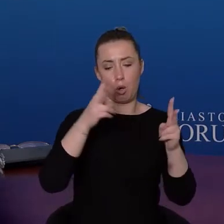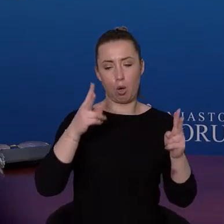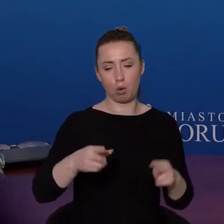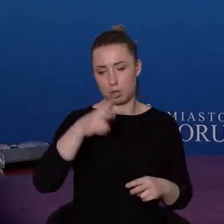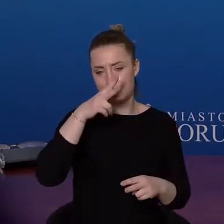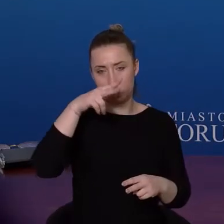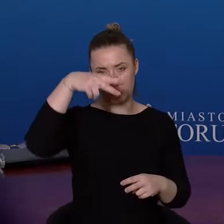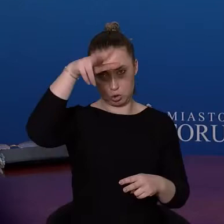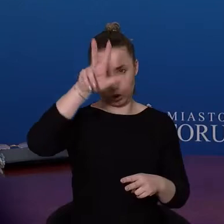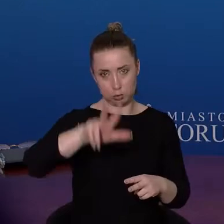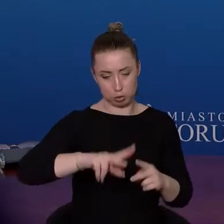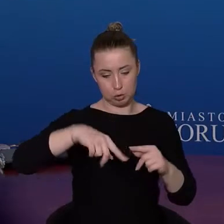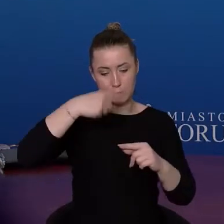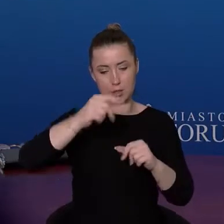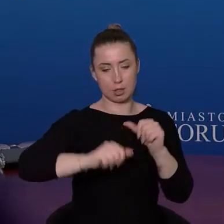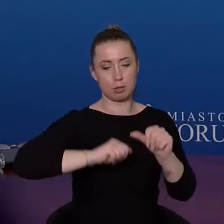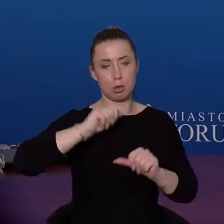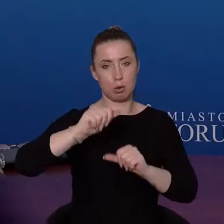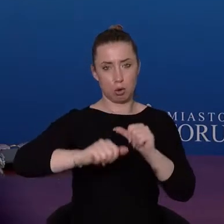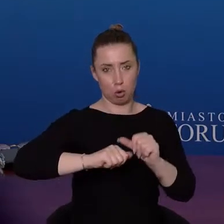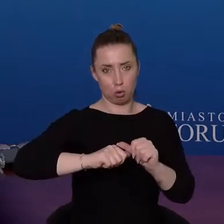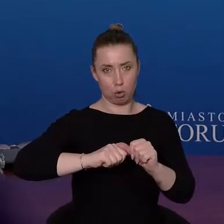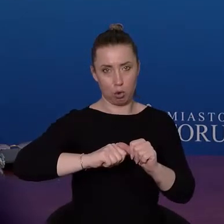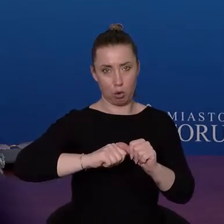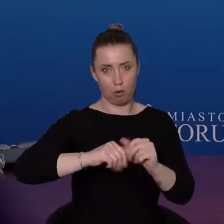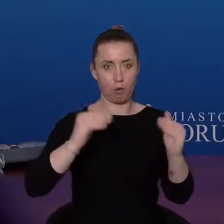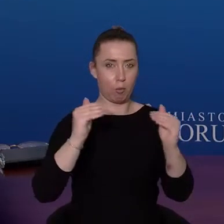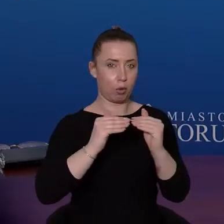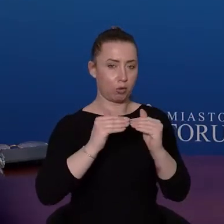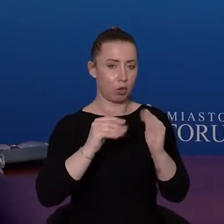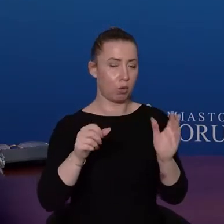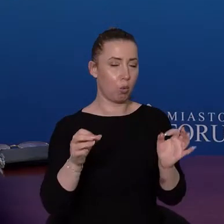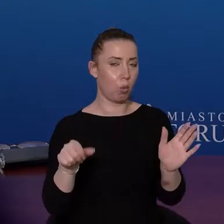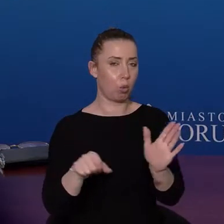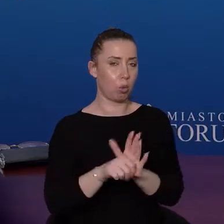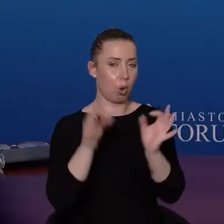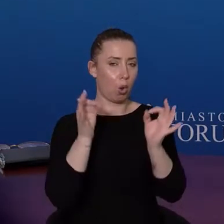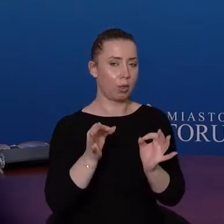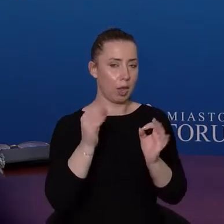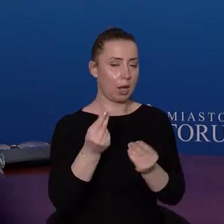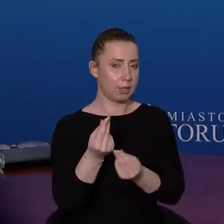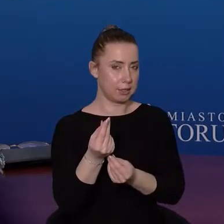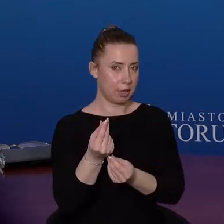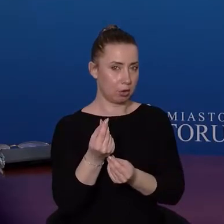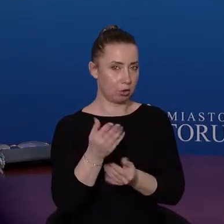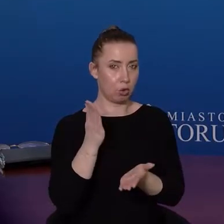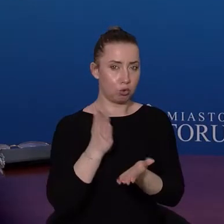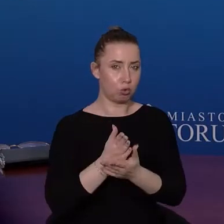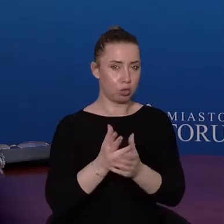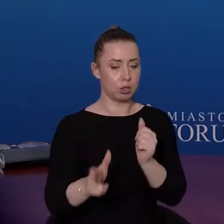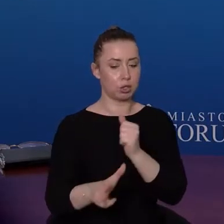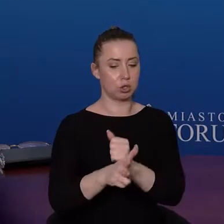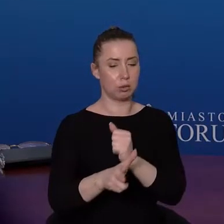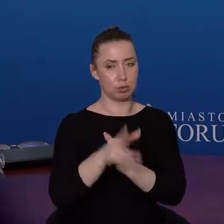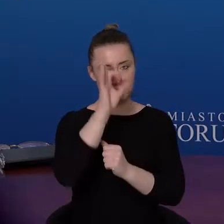tego przyszłego roku w porównaniu do obecnych cen. To jest 70-procentowy